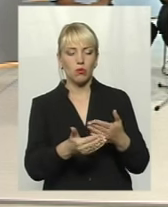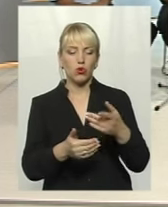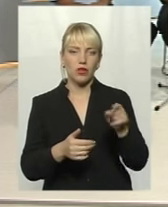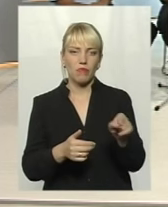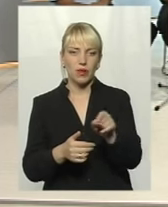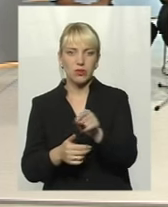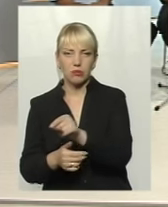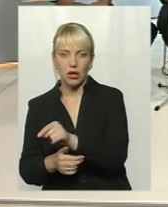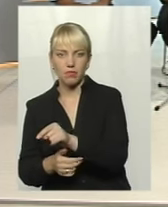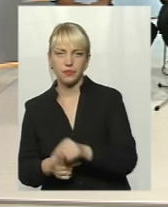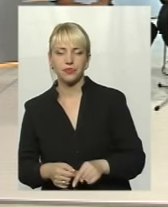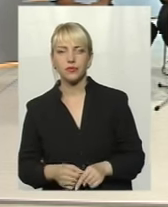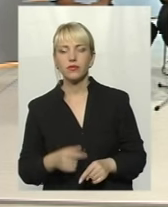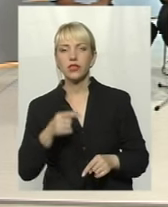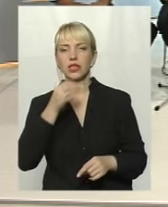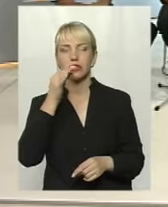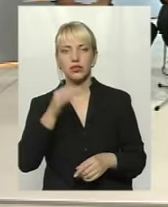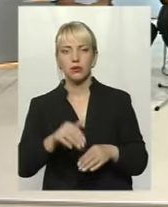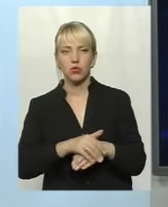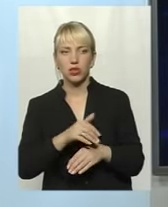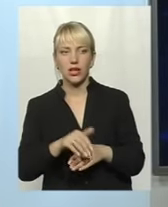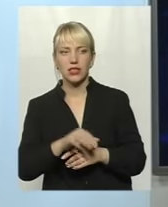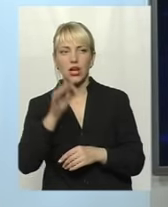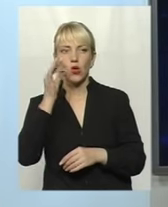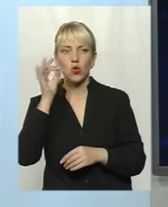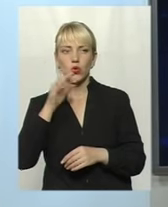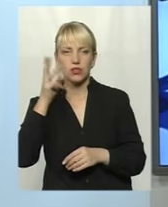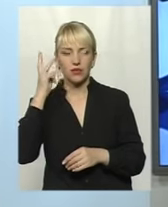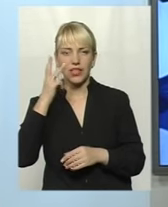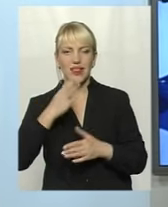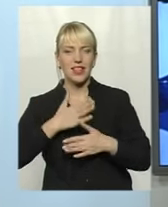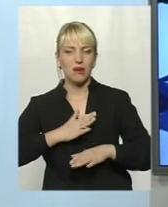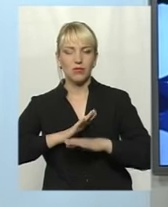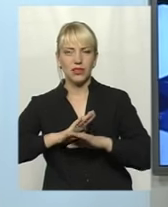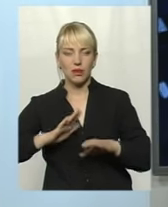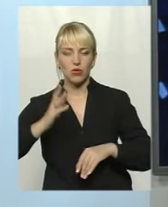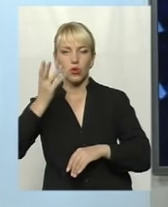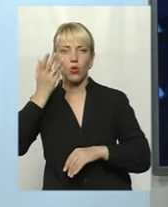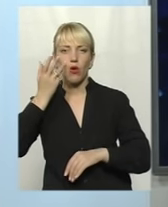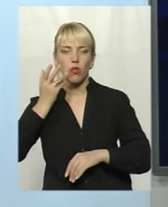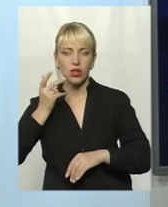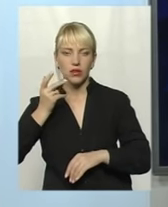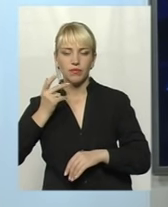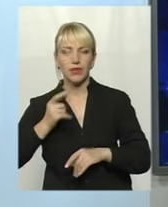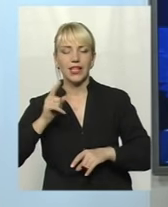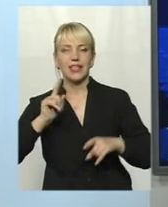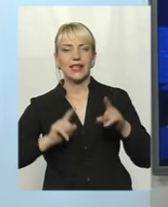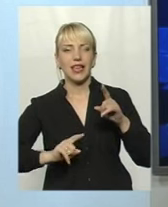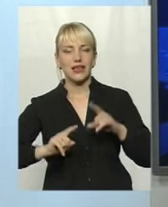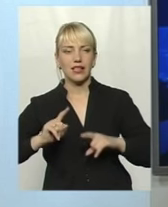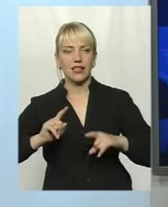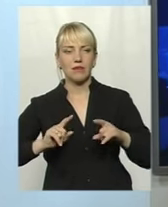Скажіть, будь ласка, досвід Хмельницького не дуже приємний, коли деяким